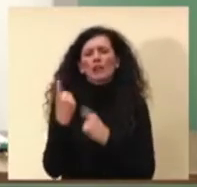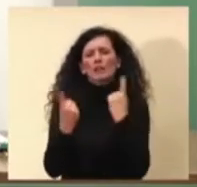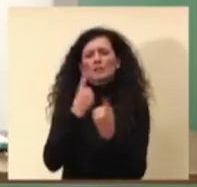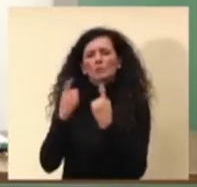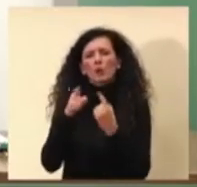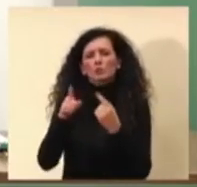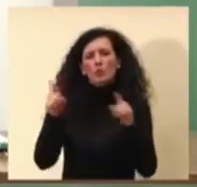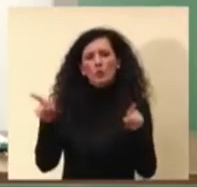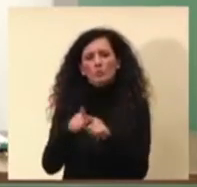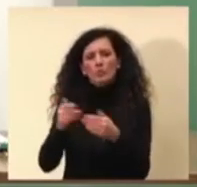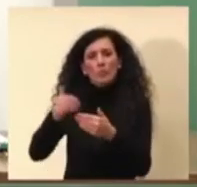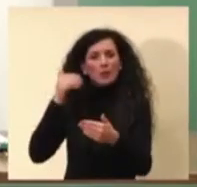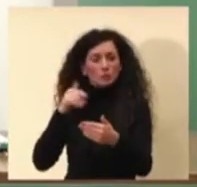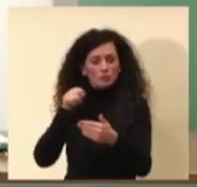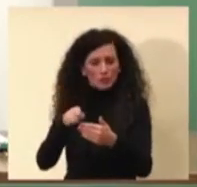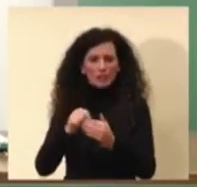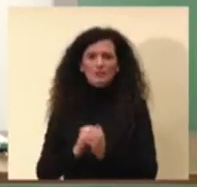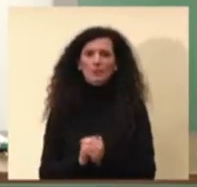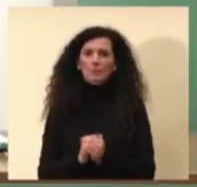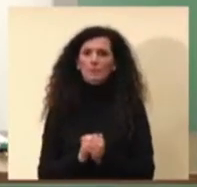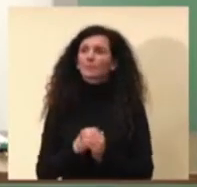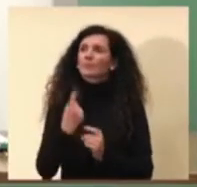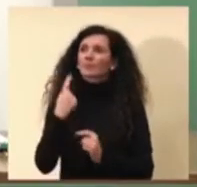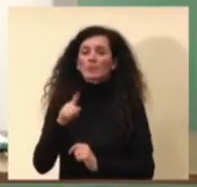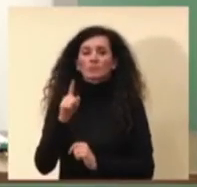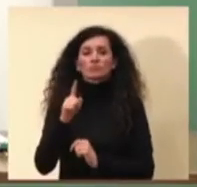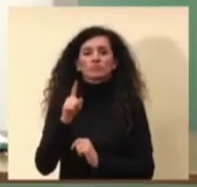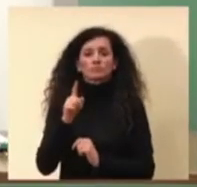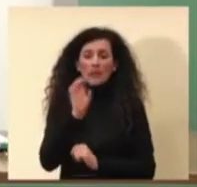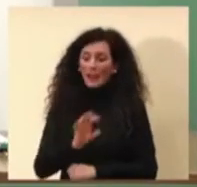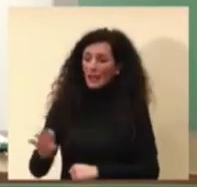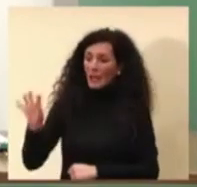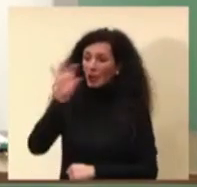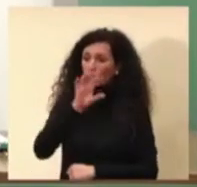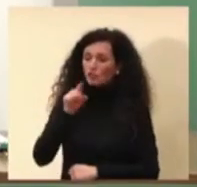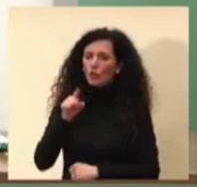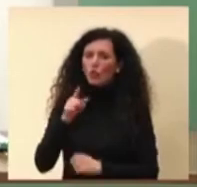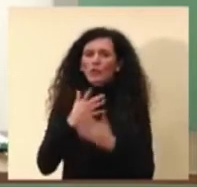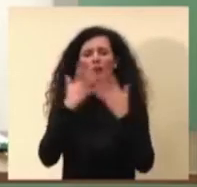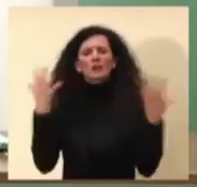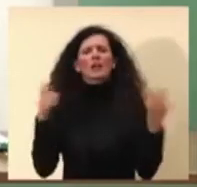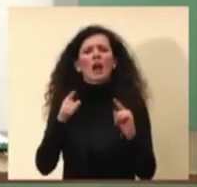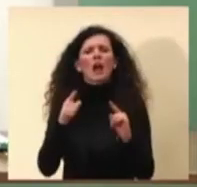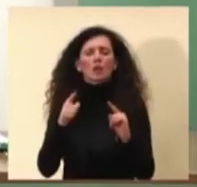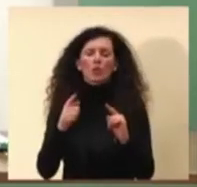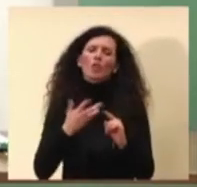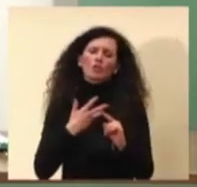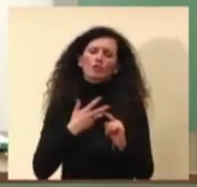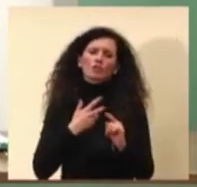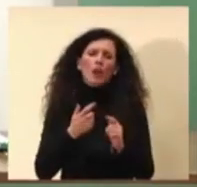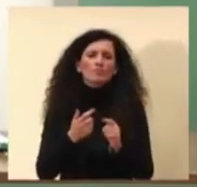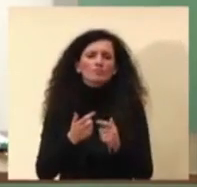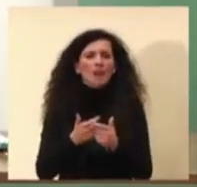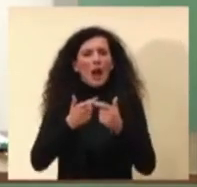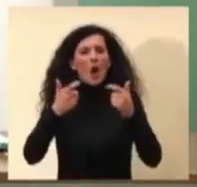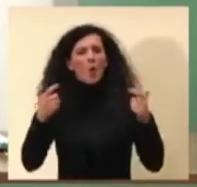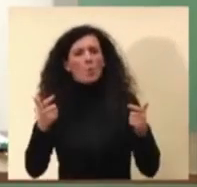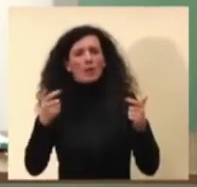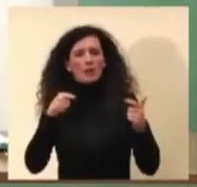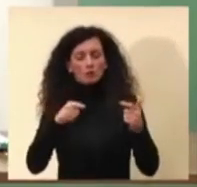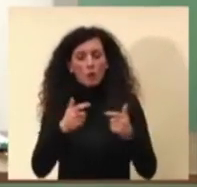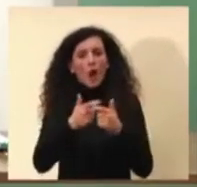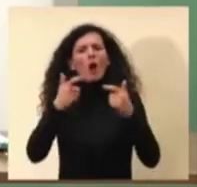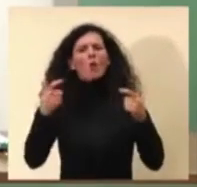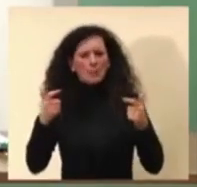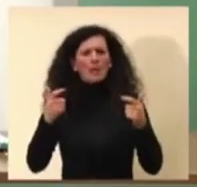Tutti questi indicatori ci mostrano come in realtà ci sia un aumento in qualche modo lo scenario apparentemente